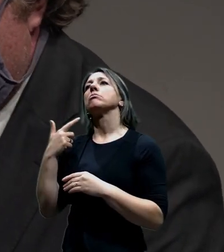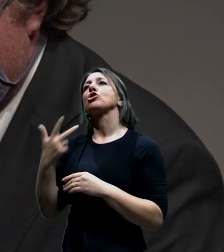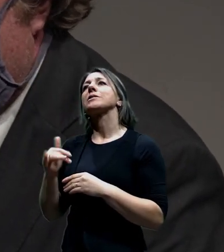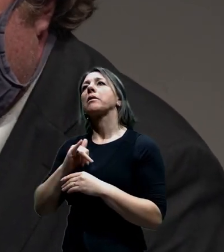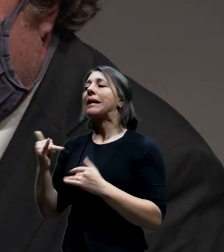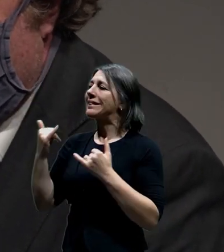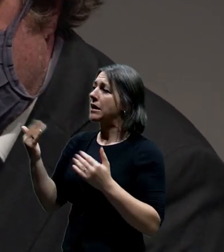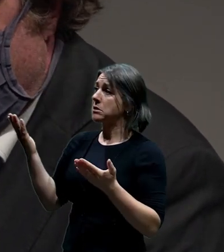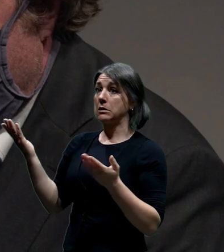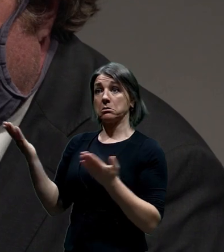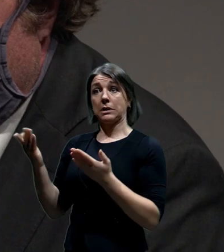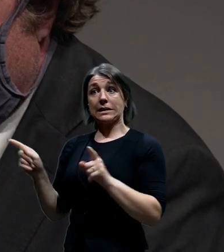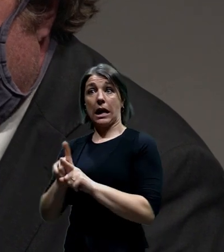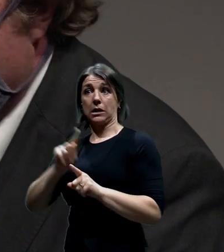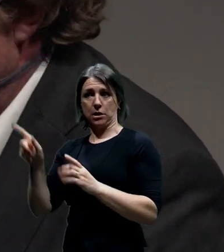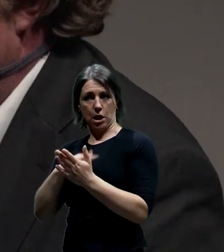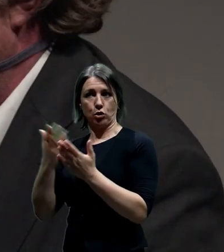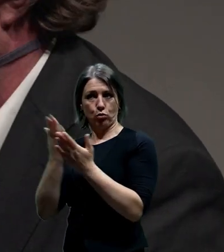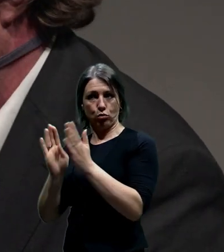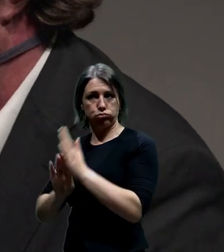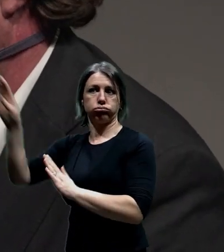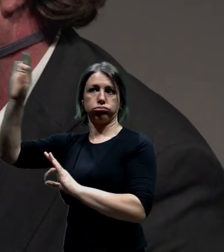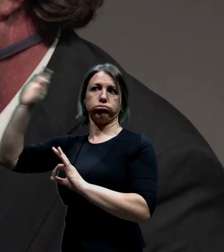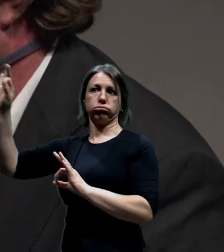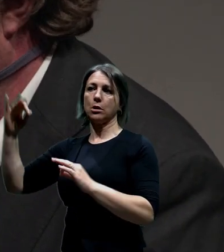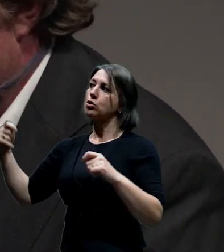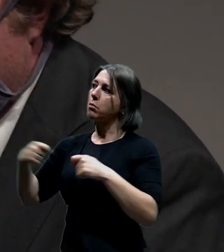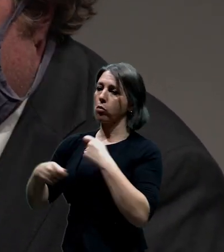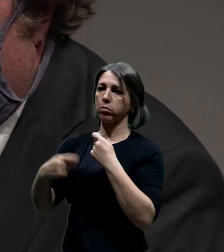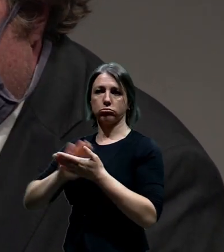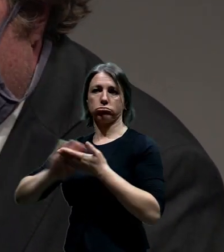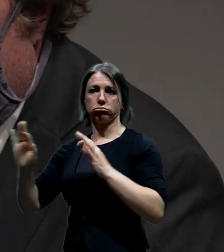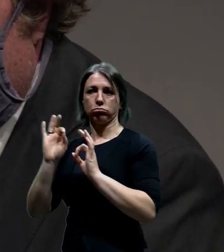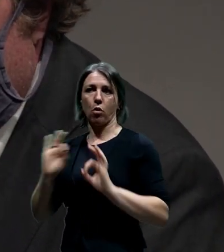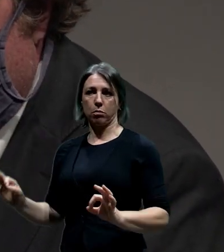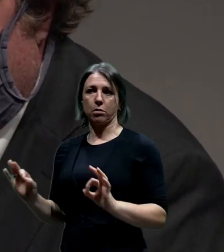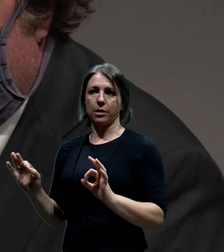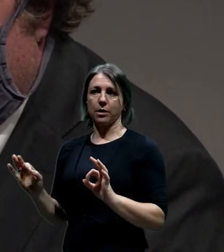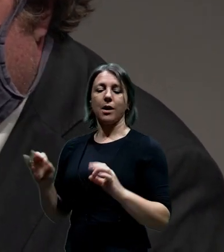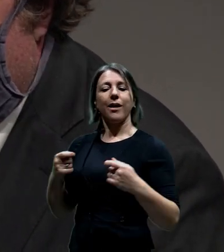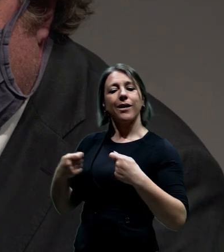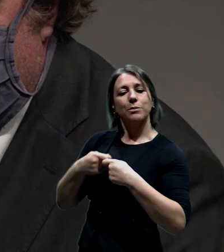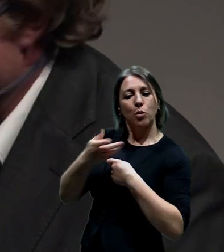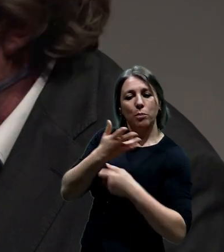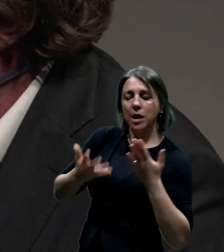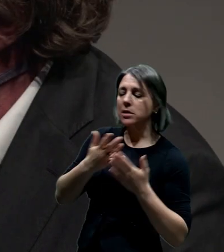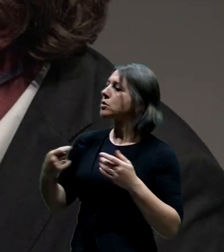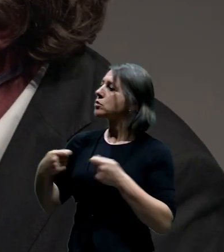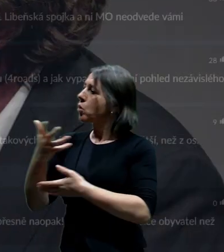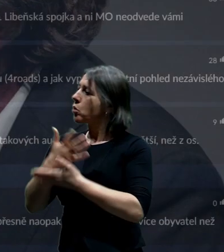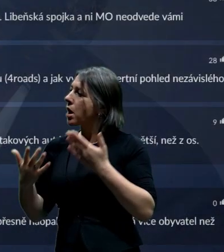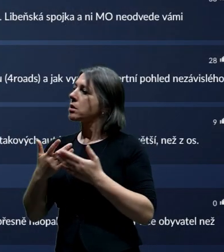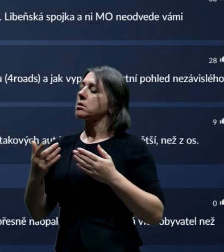jiné děleso a našli jsme v nich partnery, tak spíš bych jako požádal o podporu,